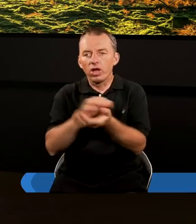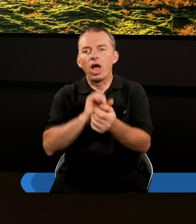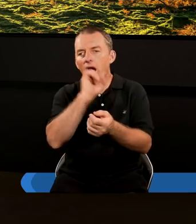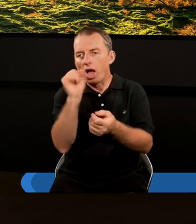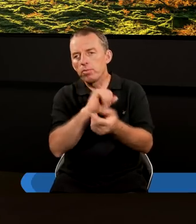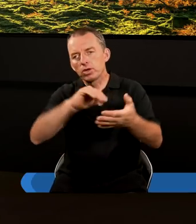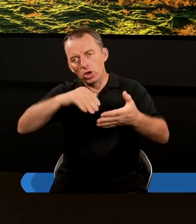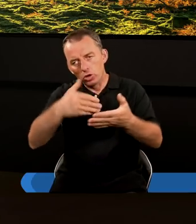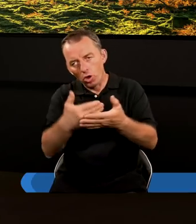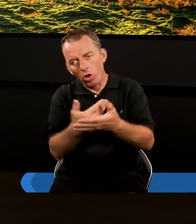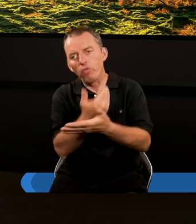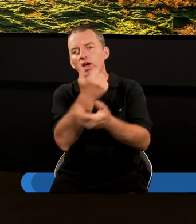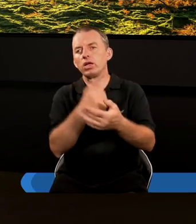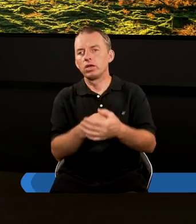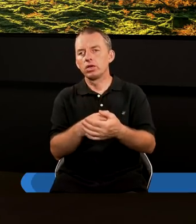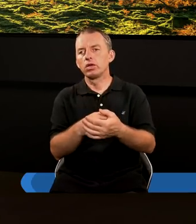absolutnie nowy?